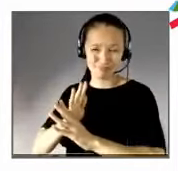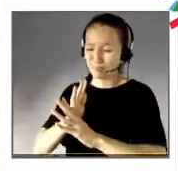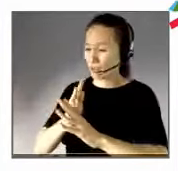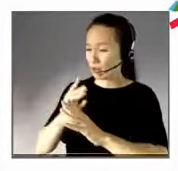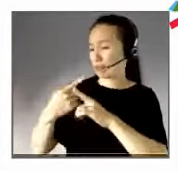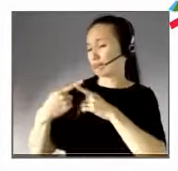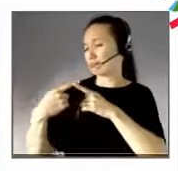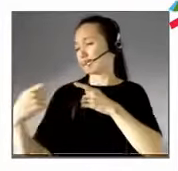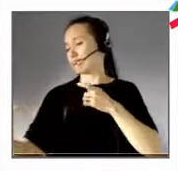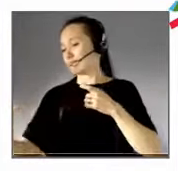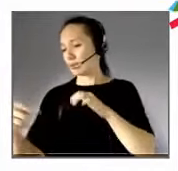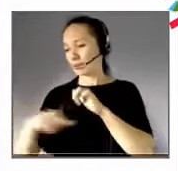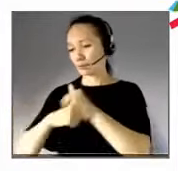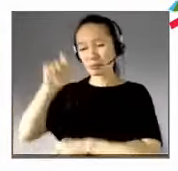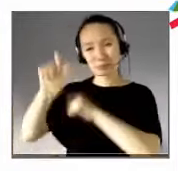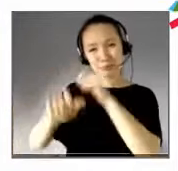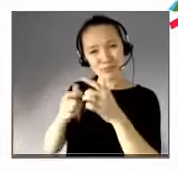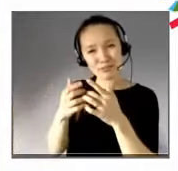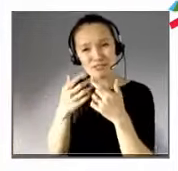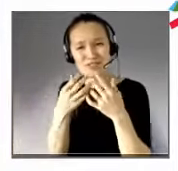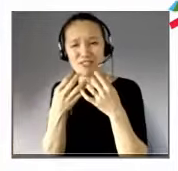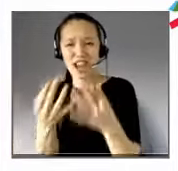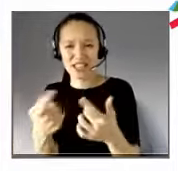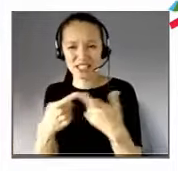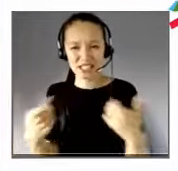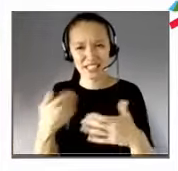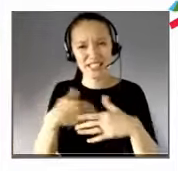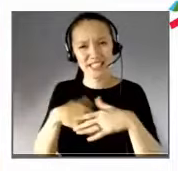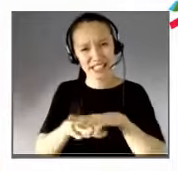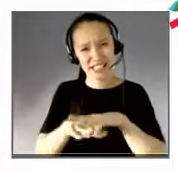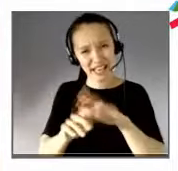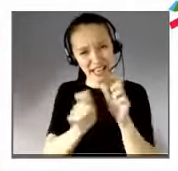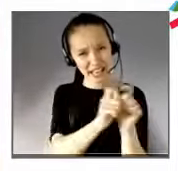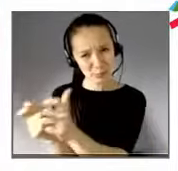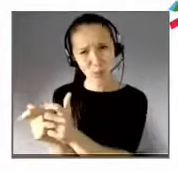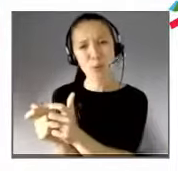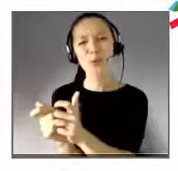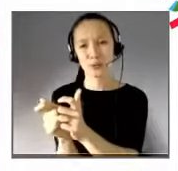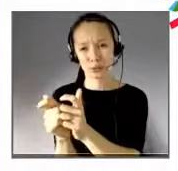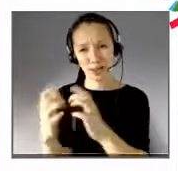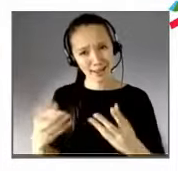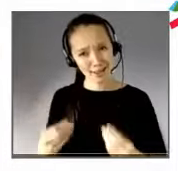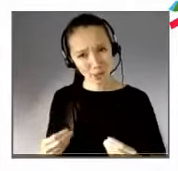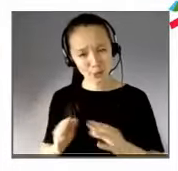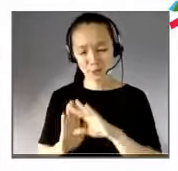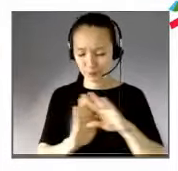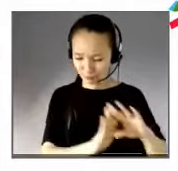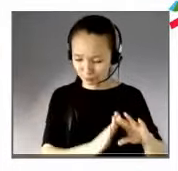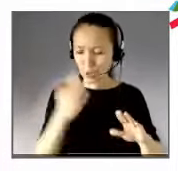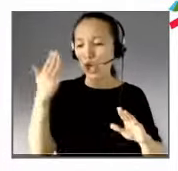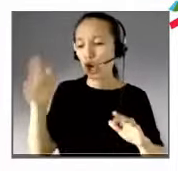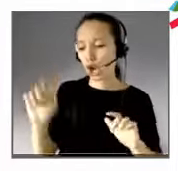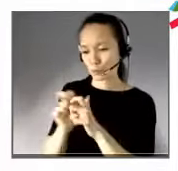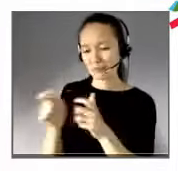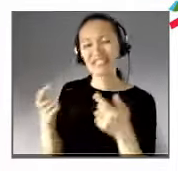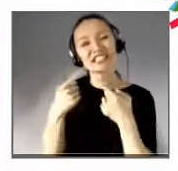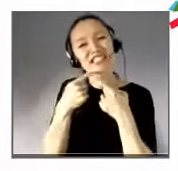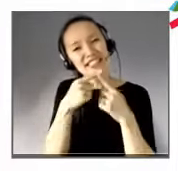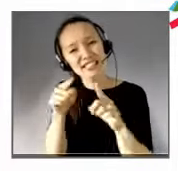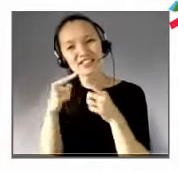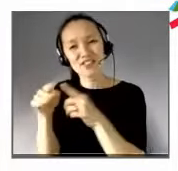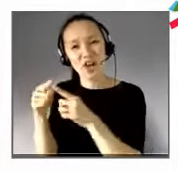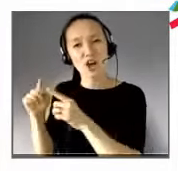Français dans nos établissements, ce qui est un peu différent peut-être d'autres entreprises qui sont plus ciblées.